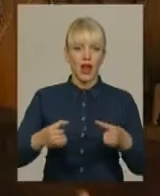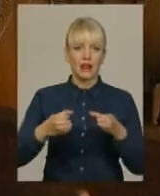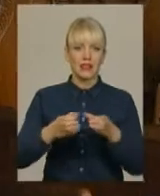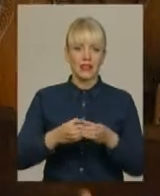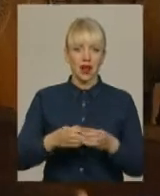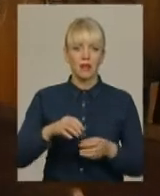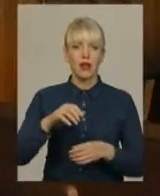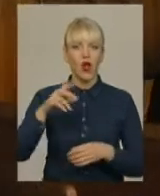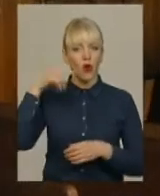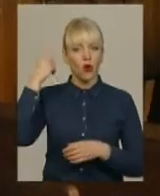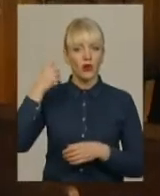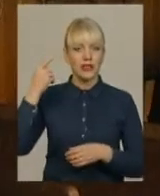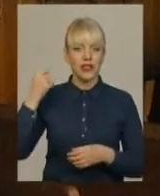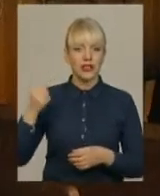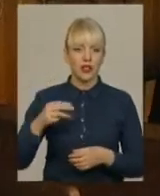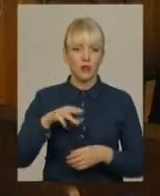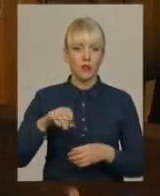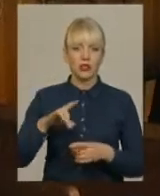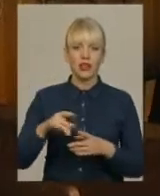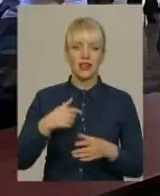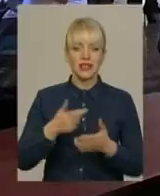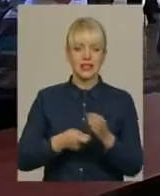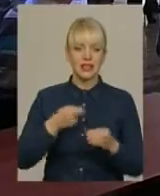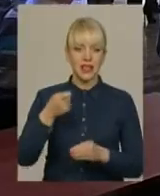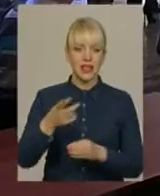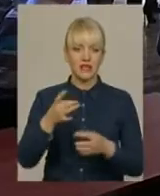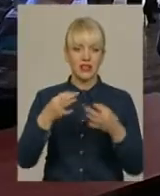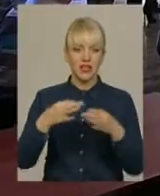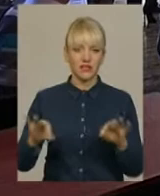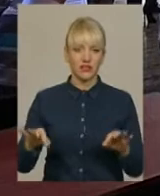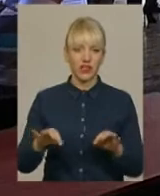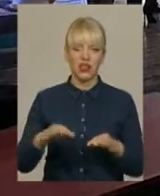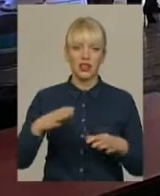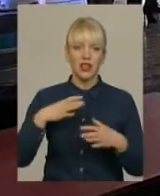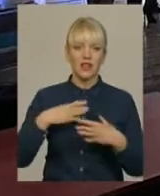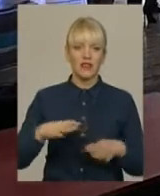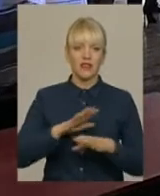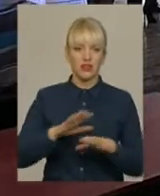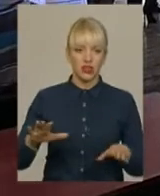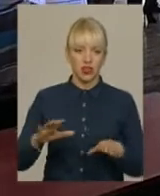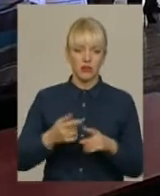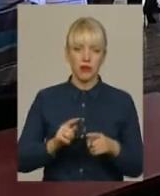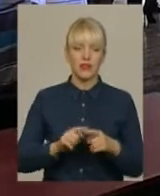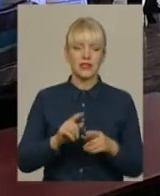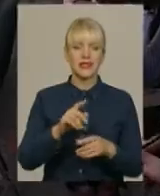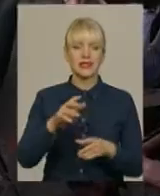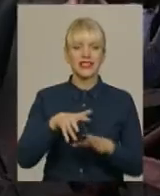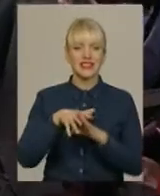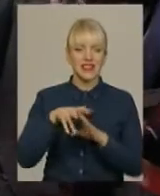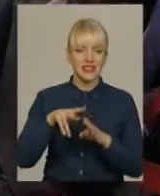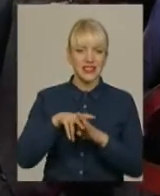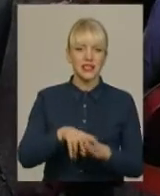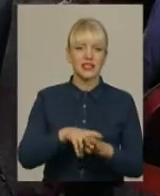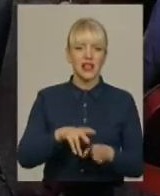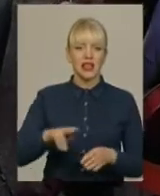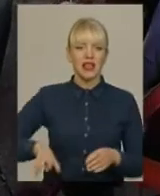написав 3 січня. Каже, не витримав тиску з боку директора філармонії, в структуру якого входить колектив, та начальника обласного управління